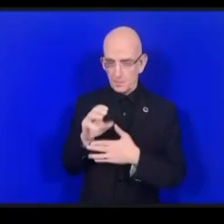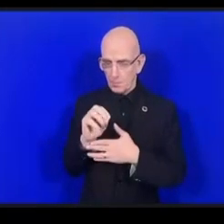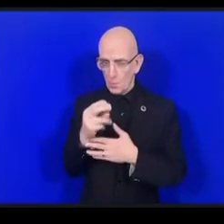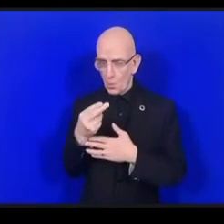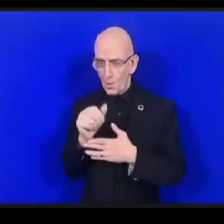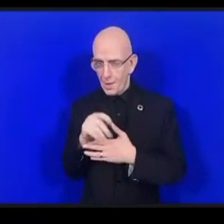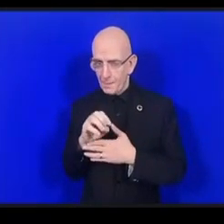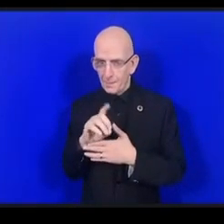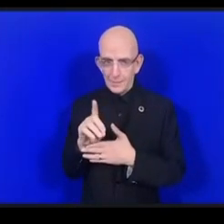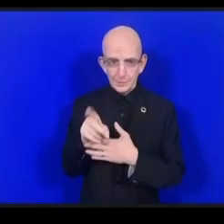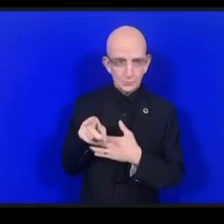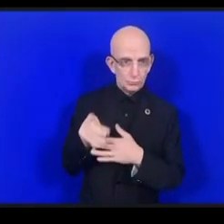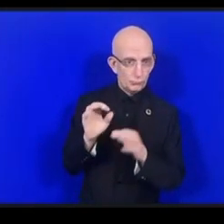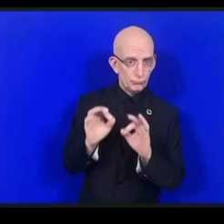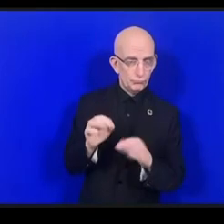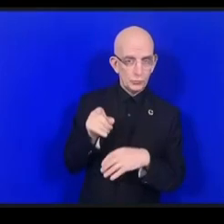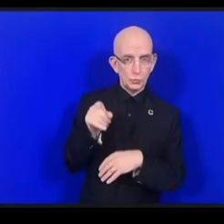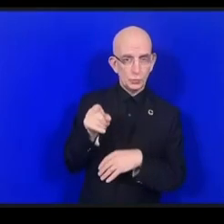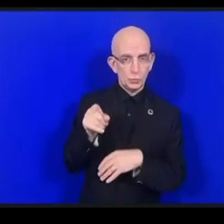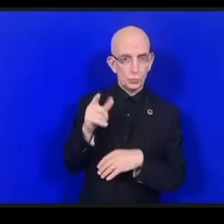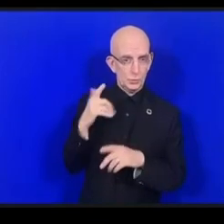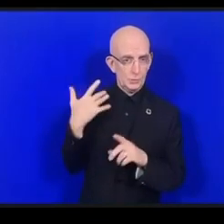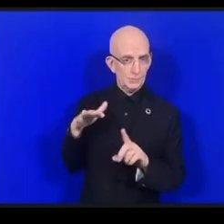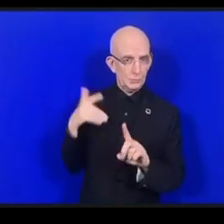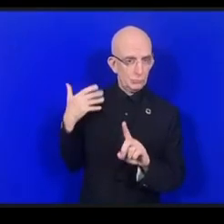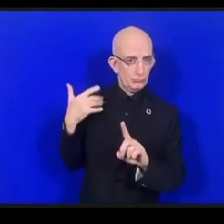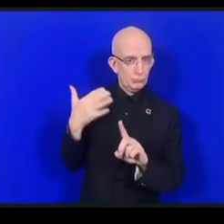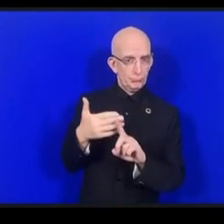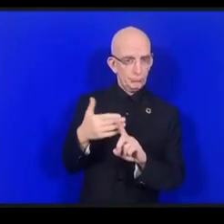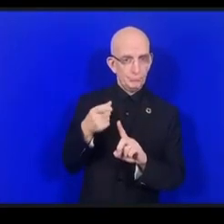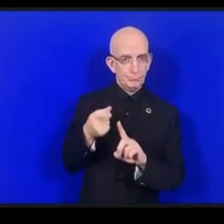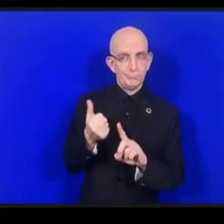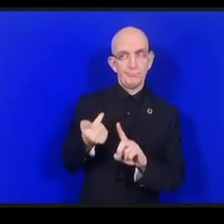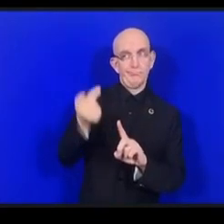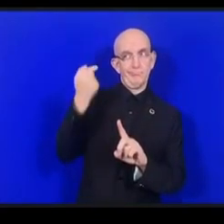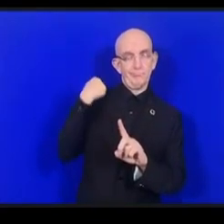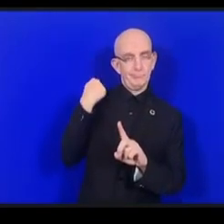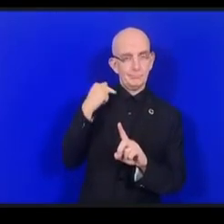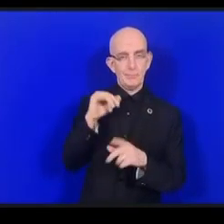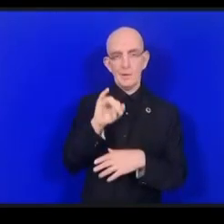وتحالفكم كان من أول التحالفات التي أقيمت في الـ IGF